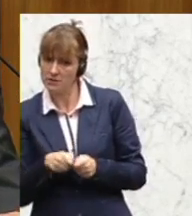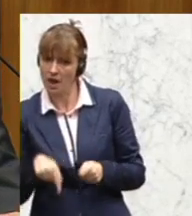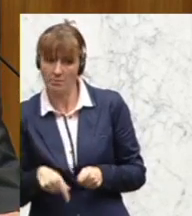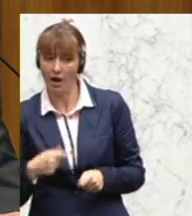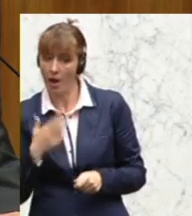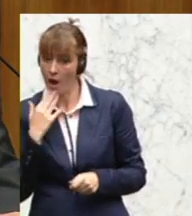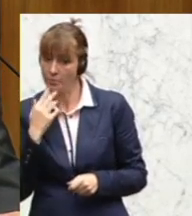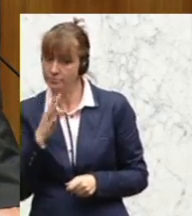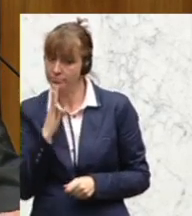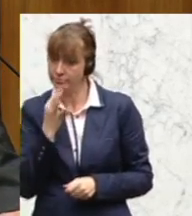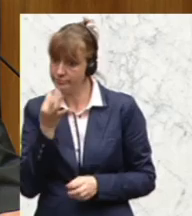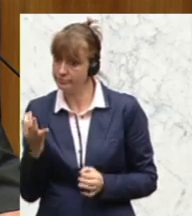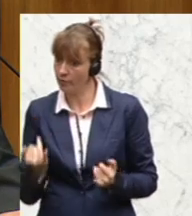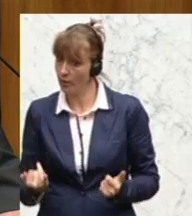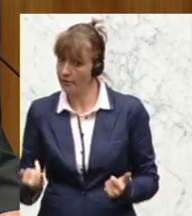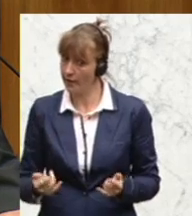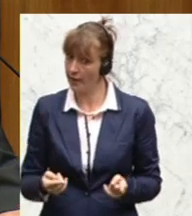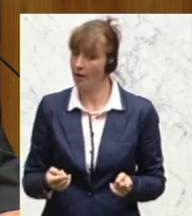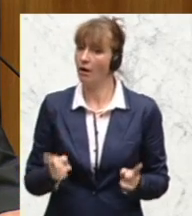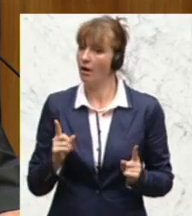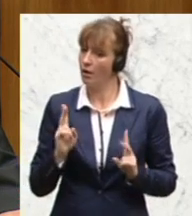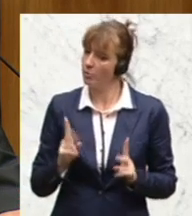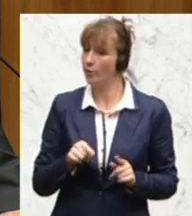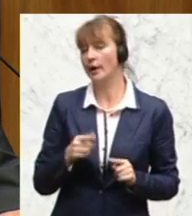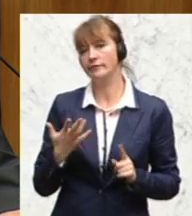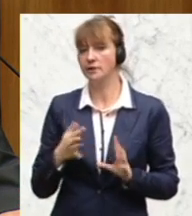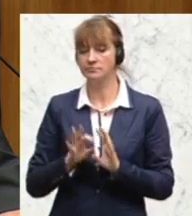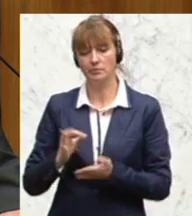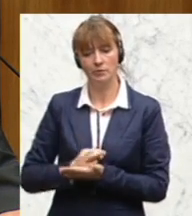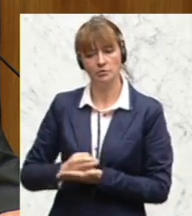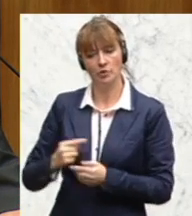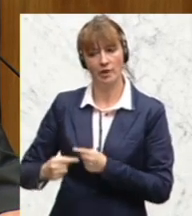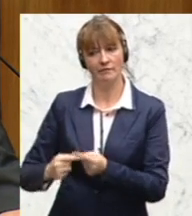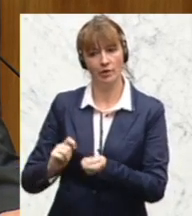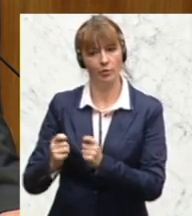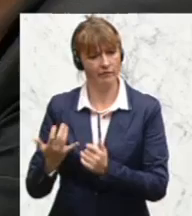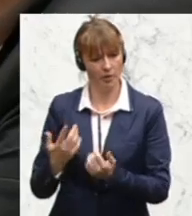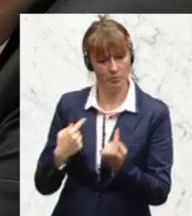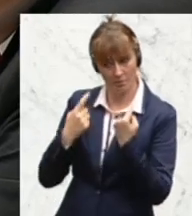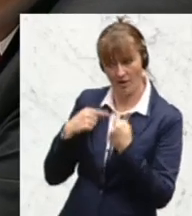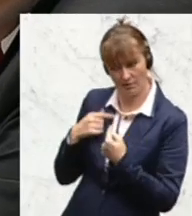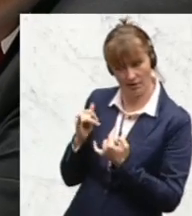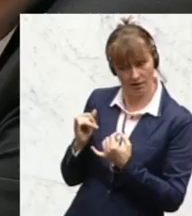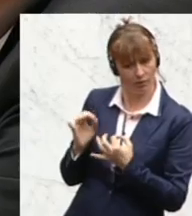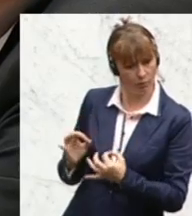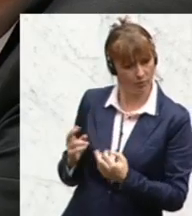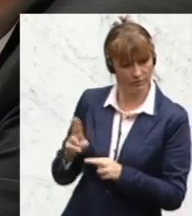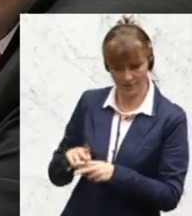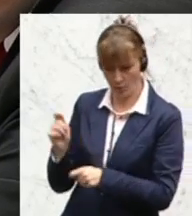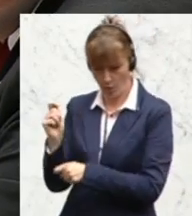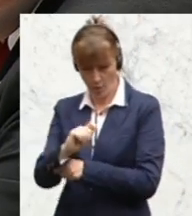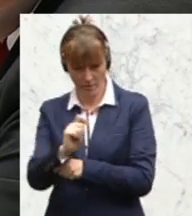bewusst weggelassen hat. Und möglicherweise ist das auch eine Weiterentwicklung Ihrer Position, weil das würde ich sehr begrüßen, weil genau jene